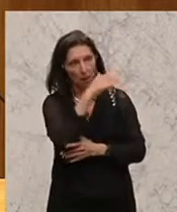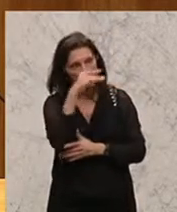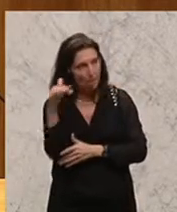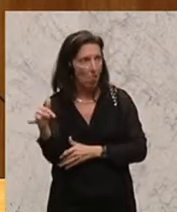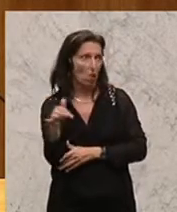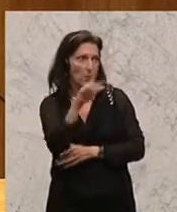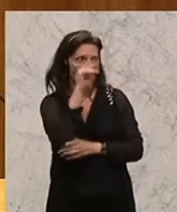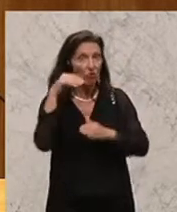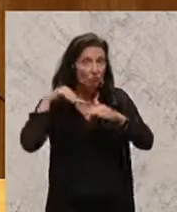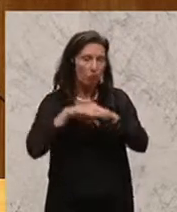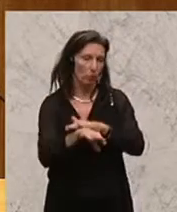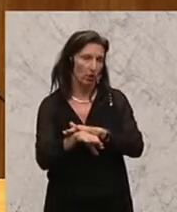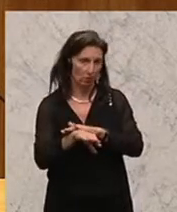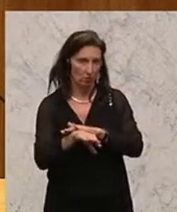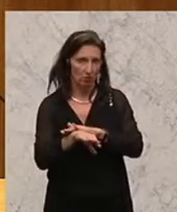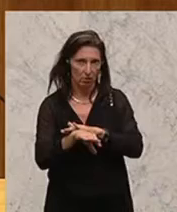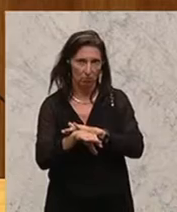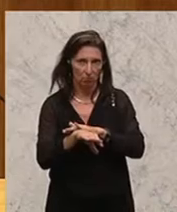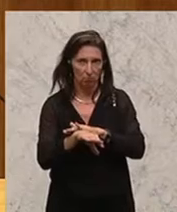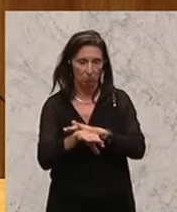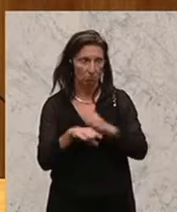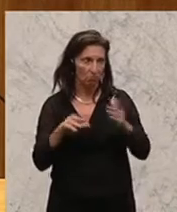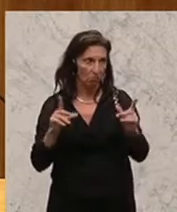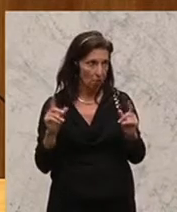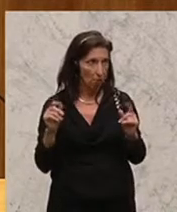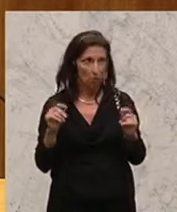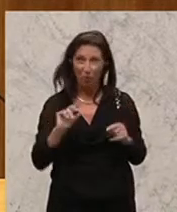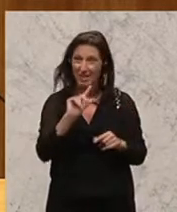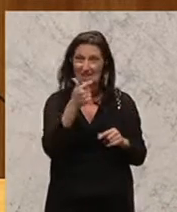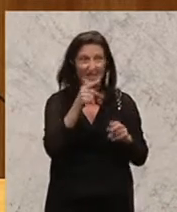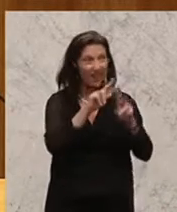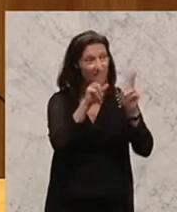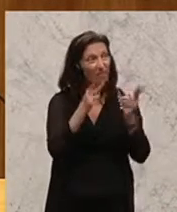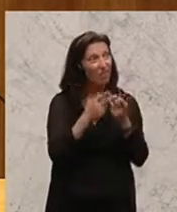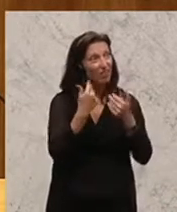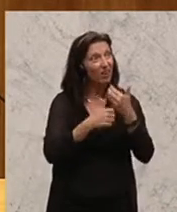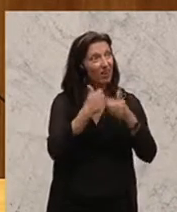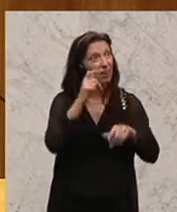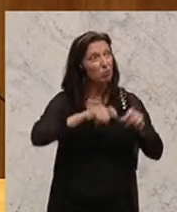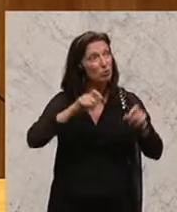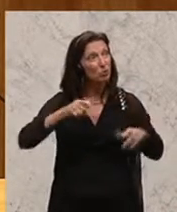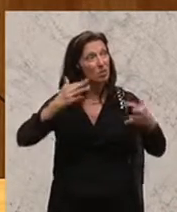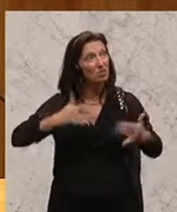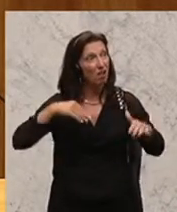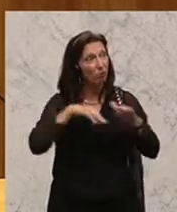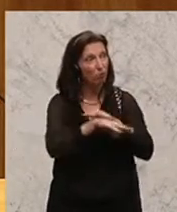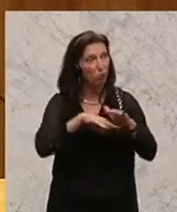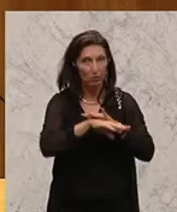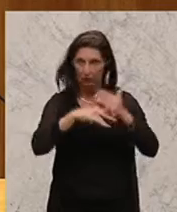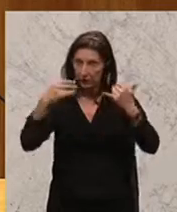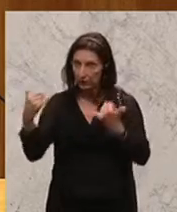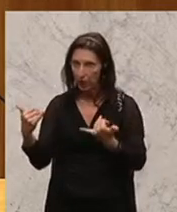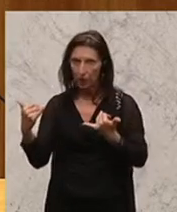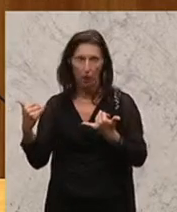auf der Flucht sind. Das sind mehr, als im Zweiten Weltkrieg auf der Flucht waren. Meine Damen und Herren,